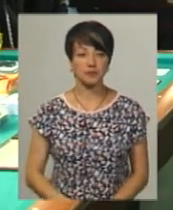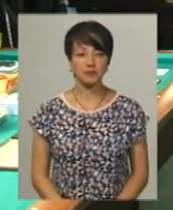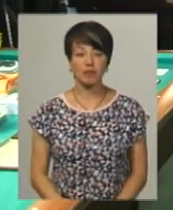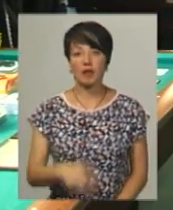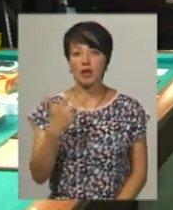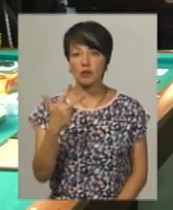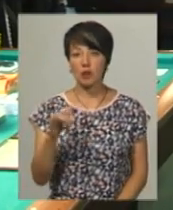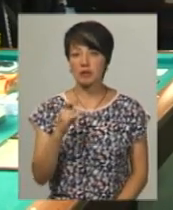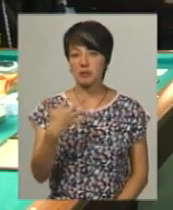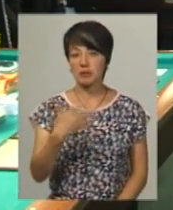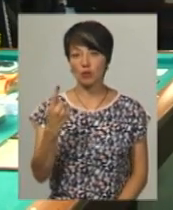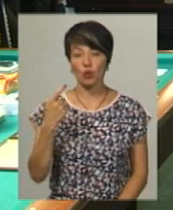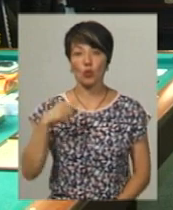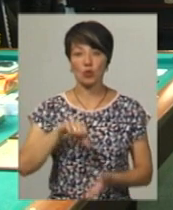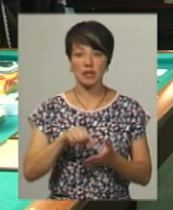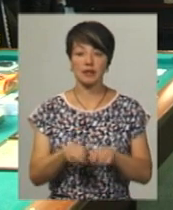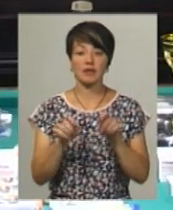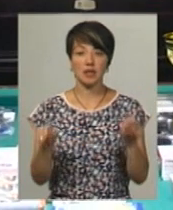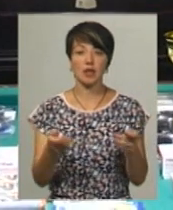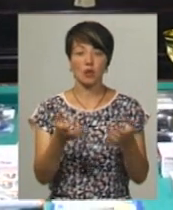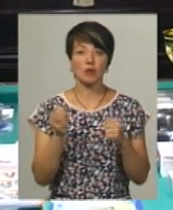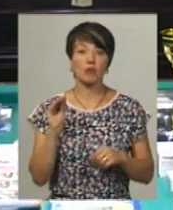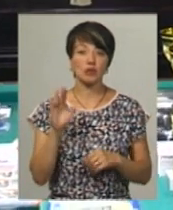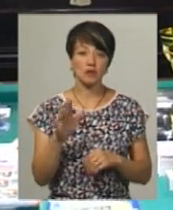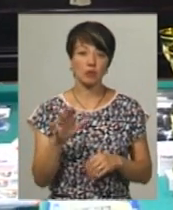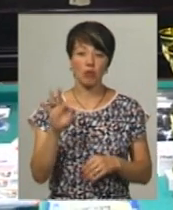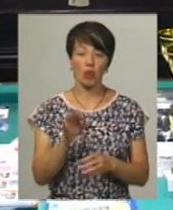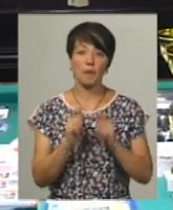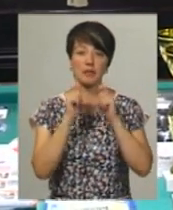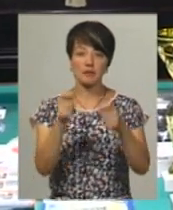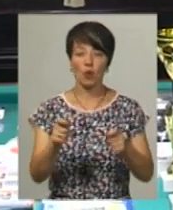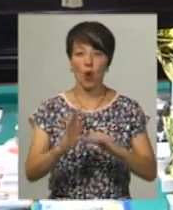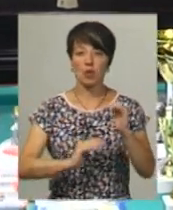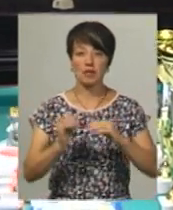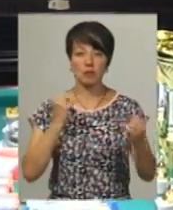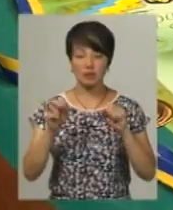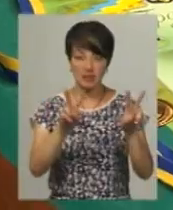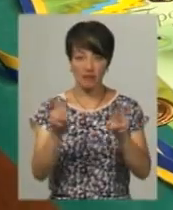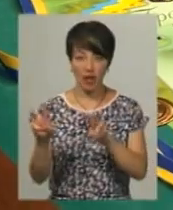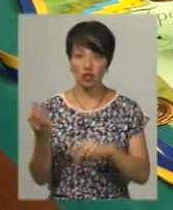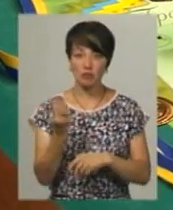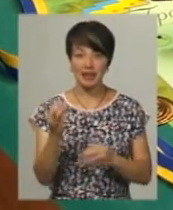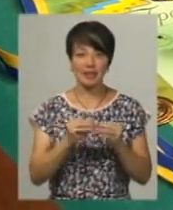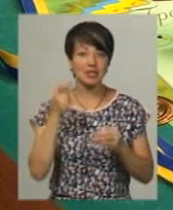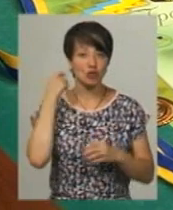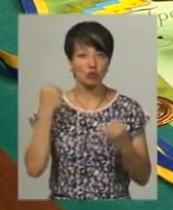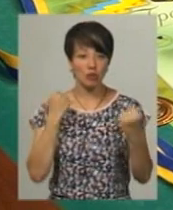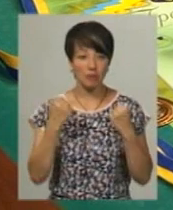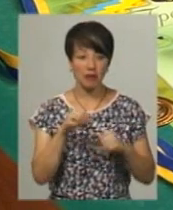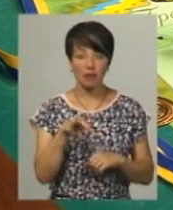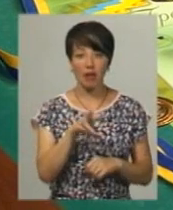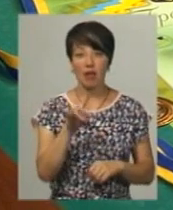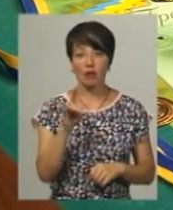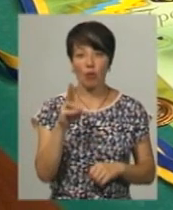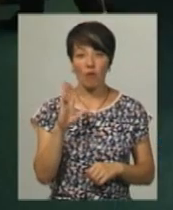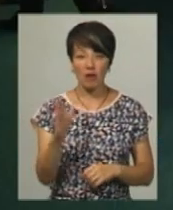Троє із 51 учасника на відкритті отримують посвідчення про присвоєння спортивних розрядів і звань. Шепетівському десятирічному спортсмену Михайлу